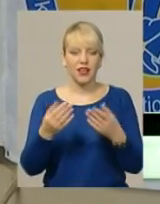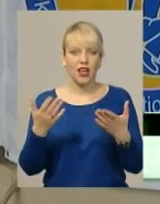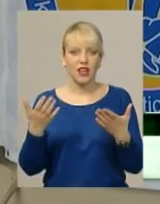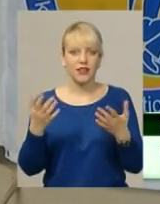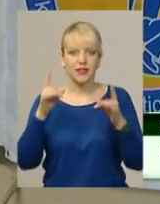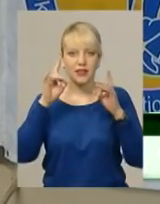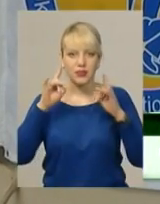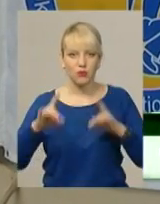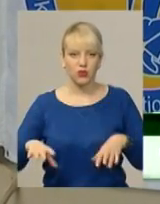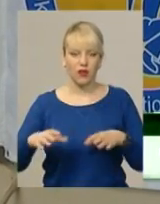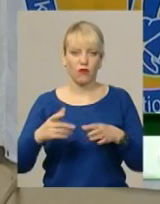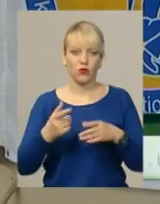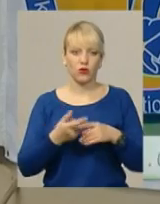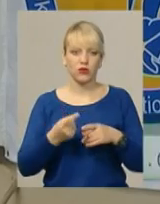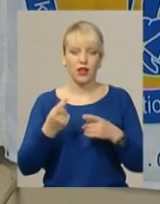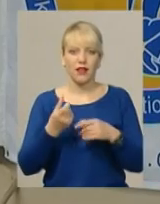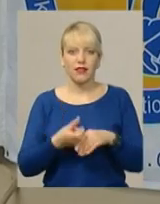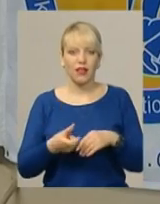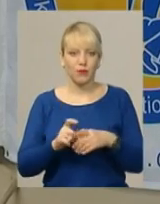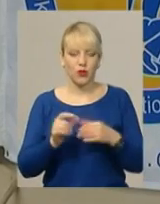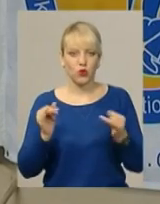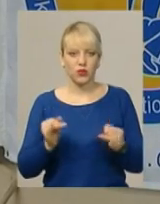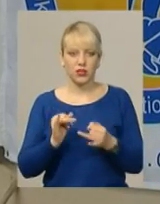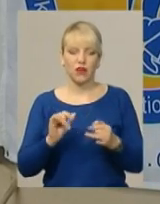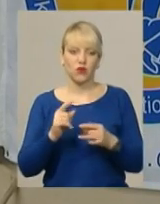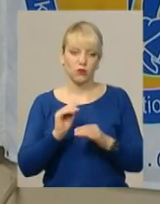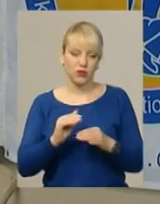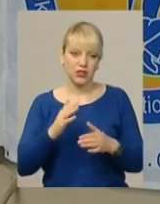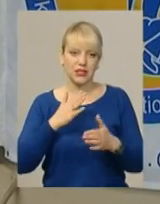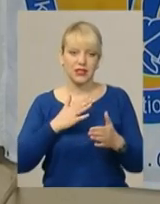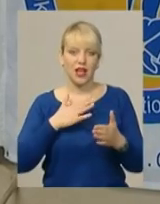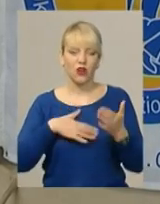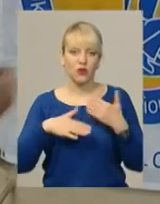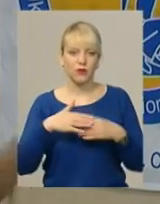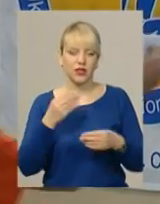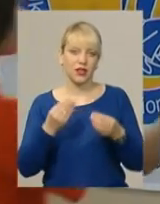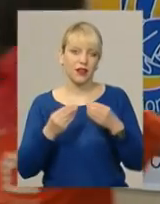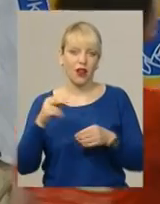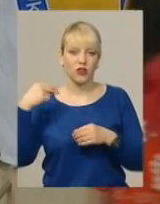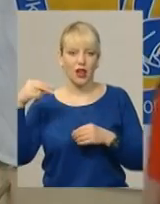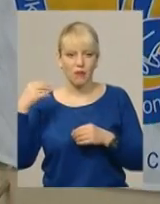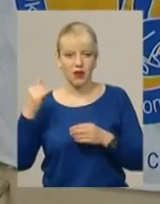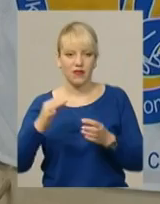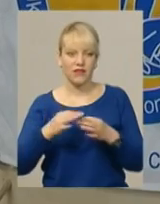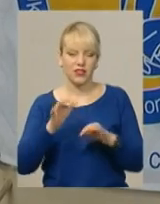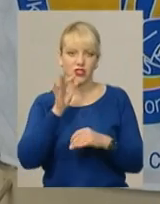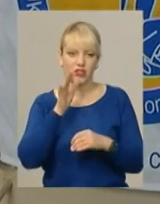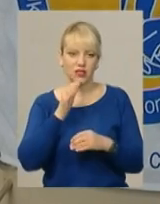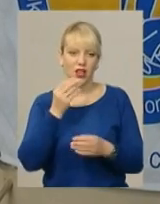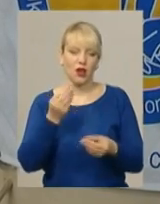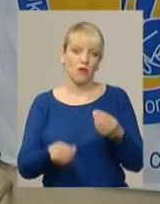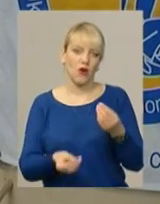надмірну цікавість. Тому діти залюбки звертаються на перервах навіть у вільний час, з проханням